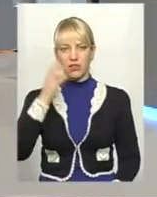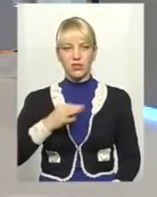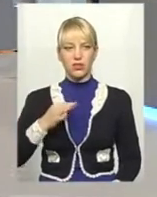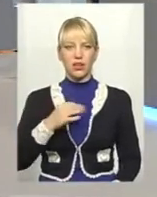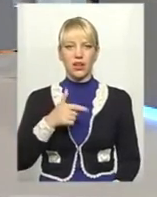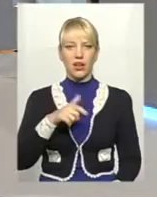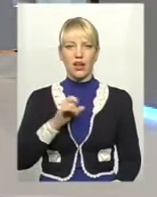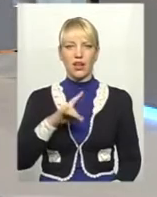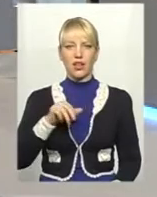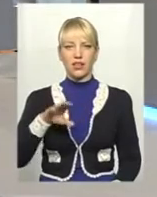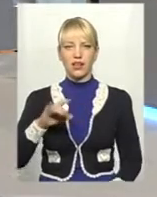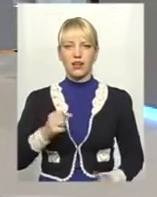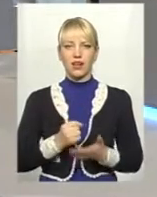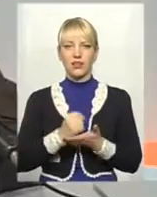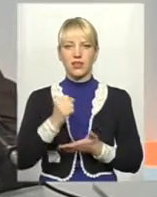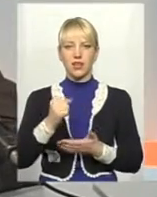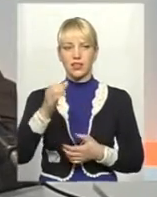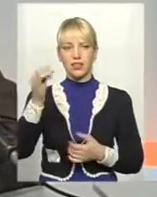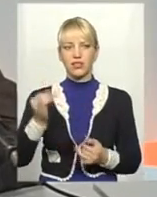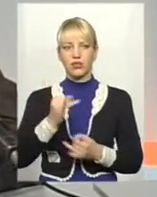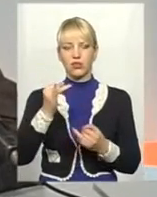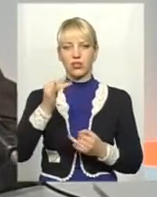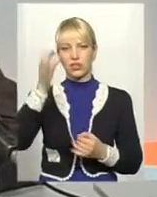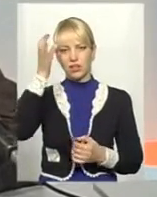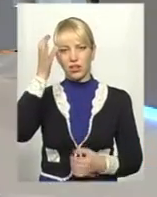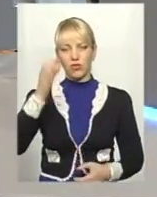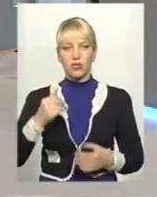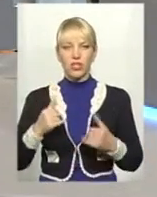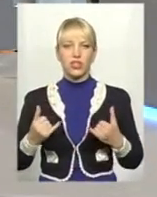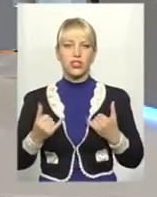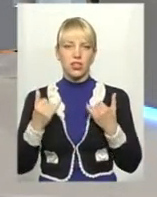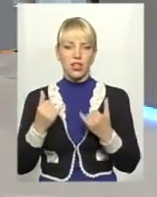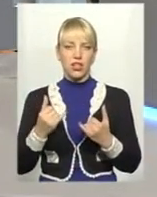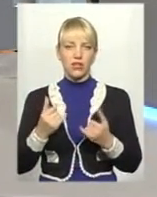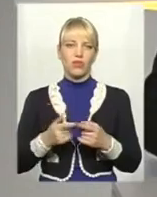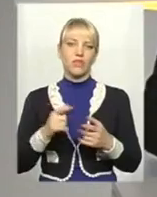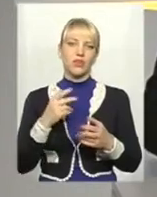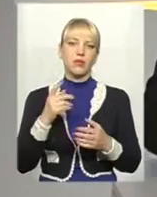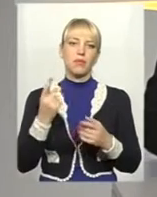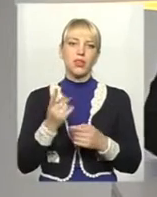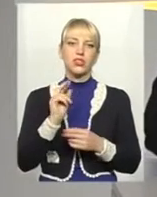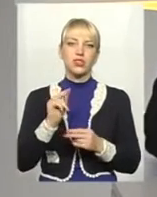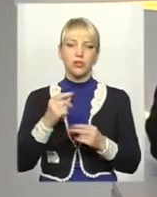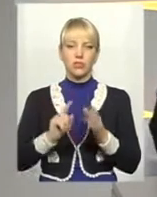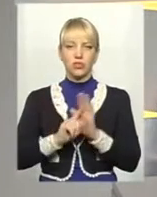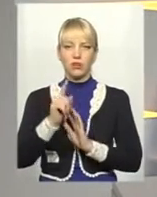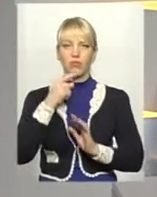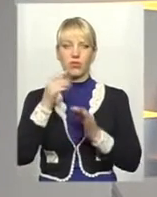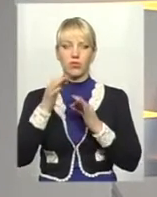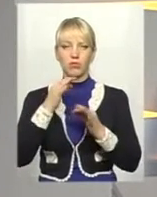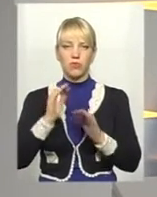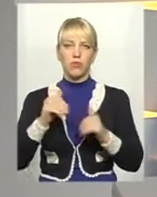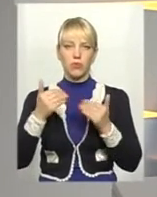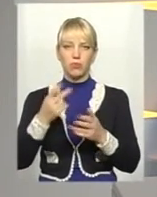Віталій Галатир, кандидат історичних наук. Доброго дня. Шановні панове, перш ніж перейдемо до розмови, я пропоную вам і нашим глядачам